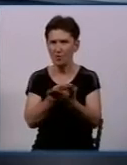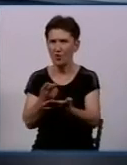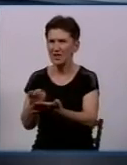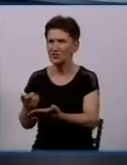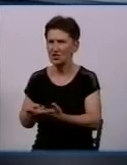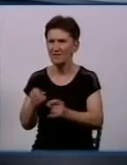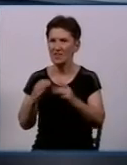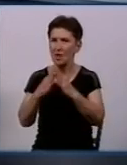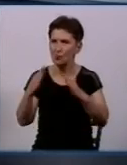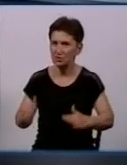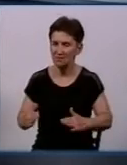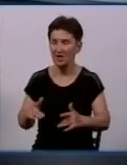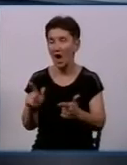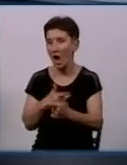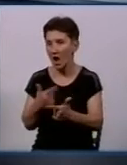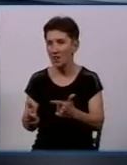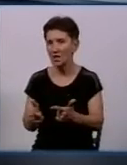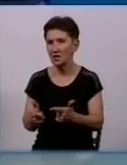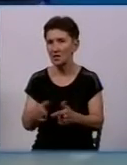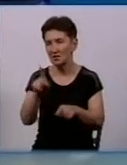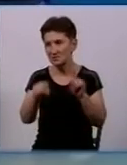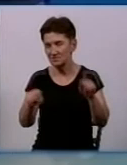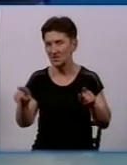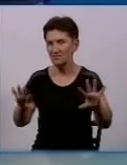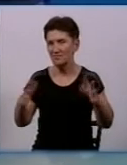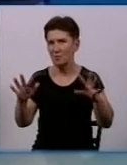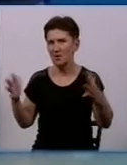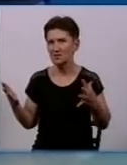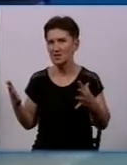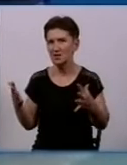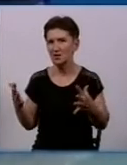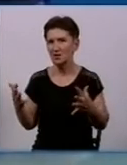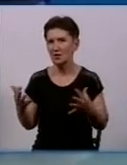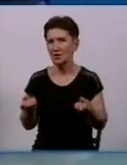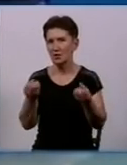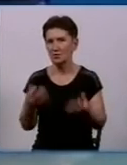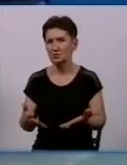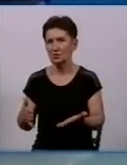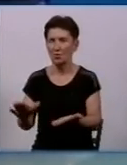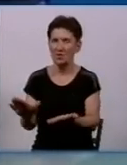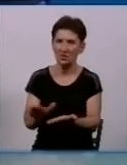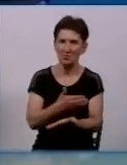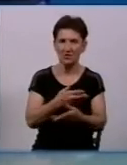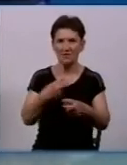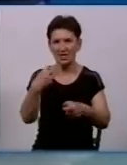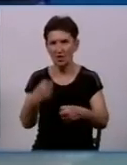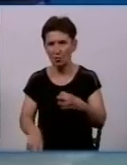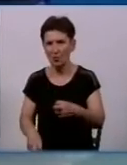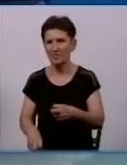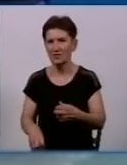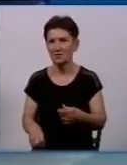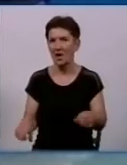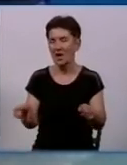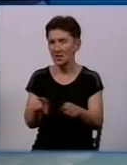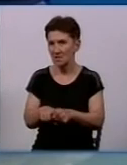на будівлях, але в деяких випадках їх знімають, демонтовують, ламають, викидають. Таким